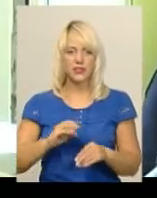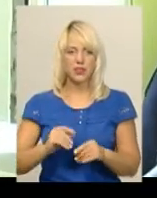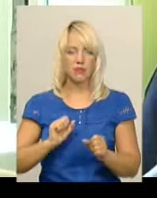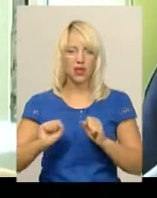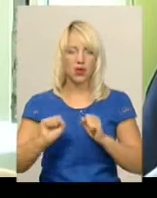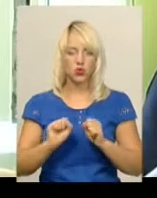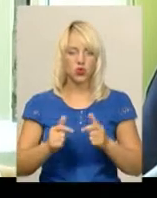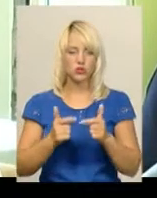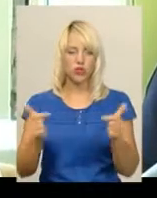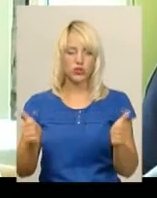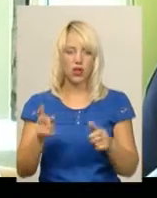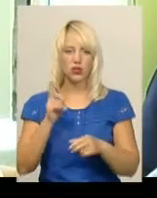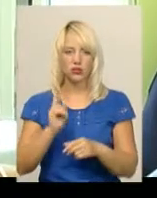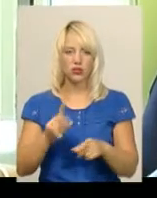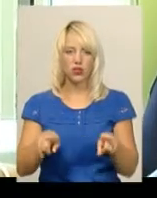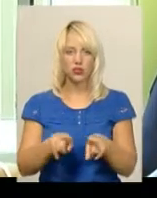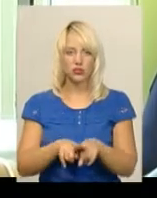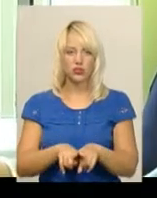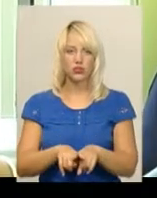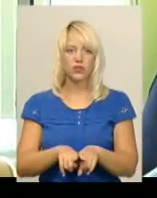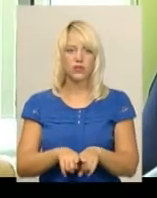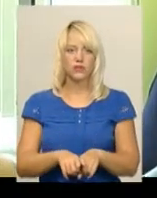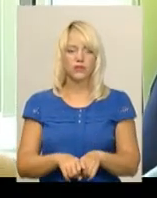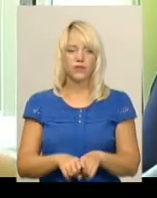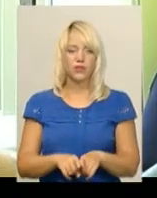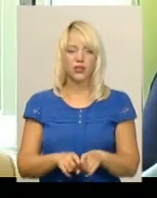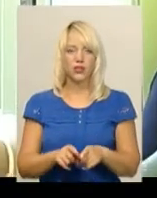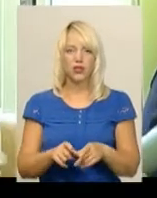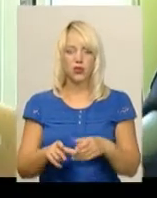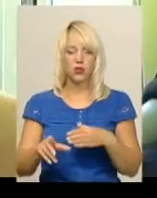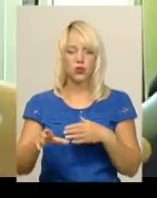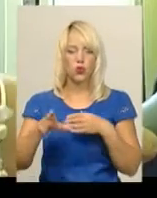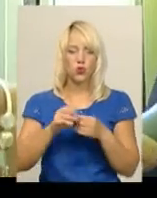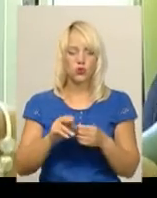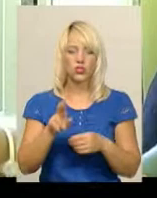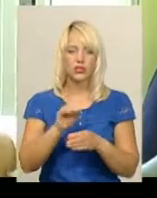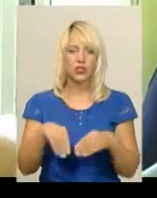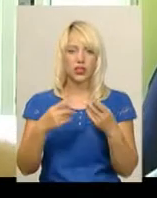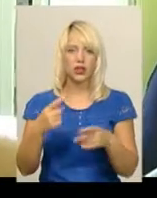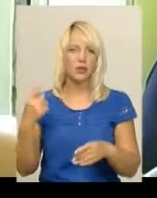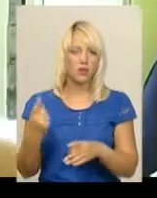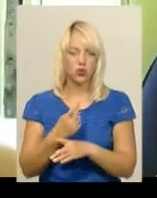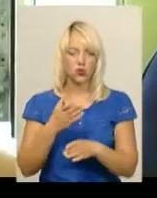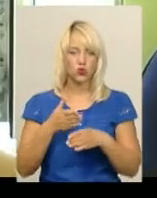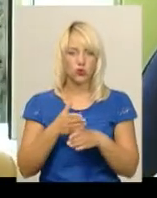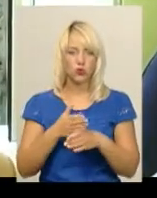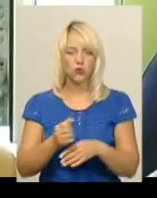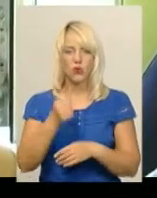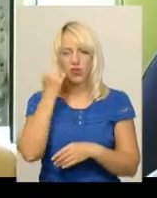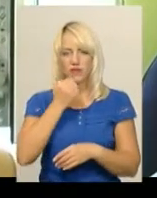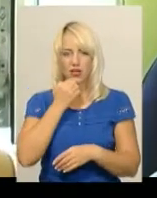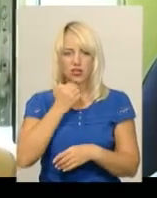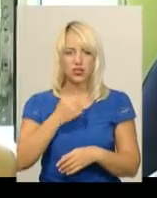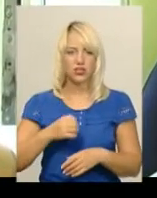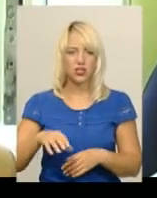Керуючим готелю, які також долучилися з першого дня, ми дали всіляку допомогу, щиро вдячні.